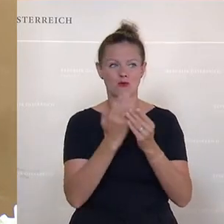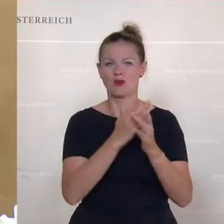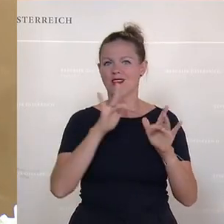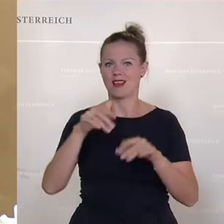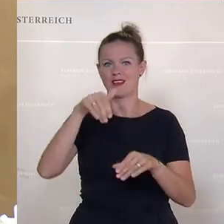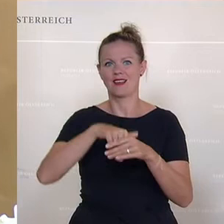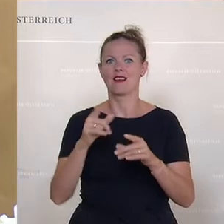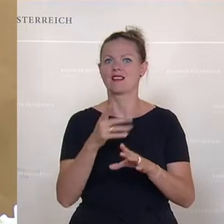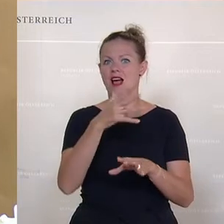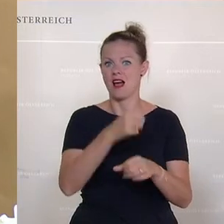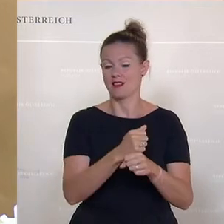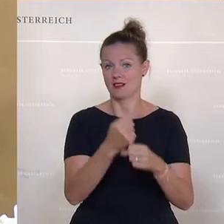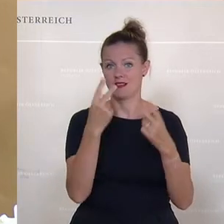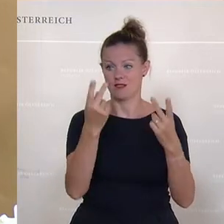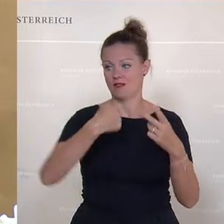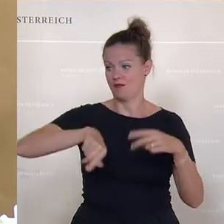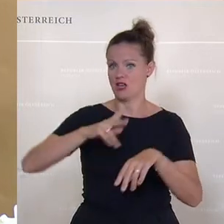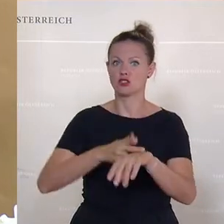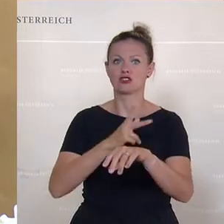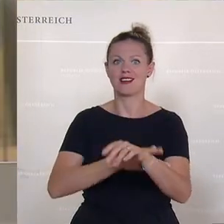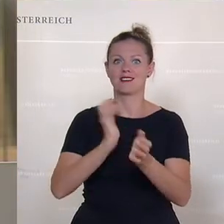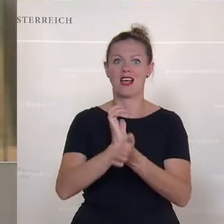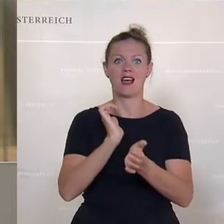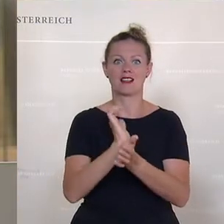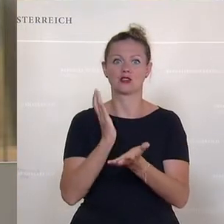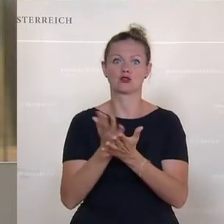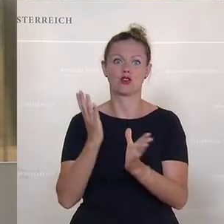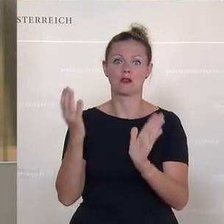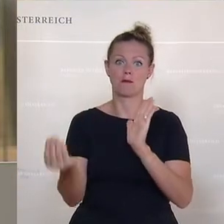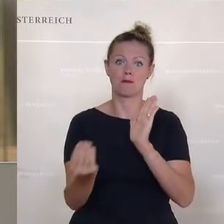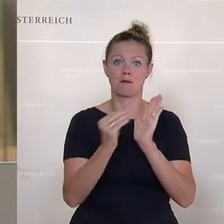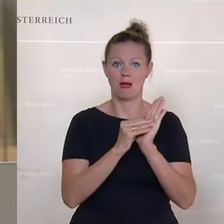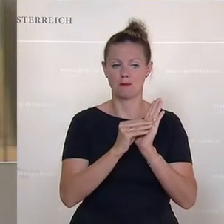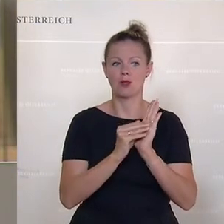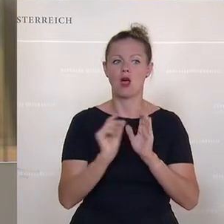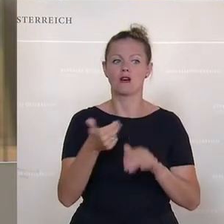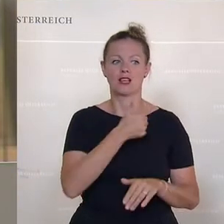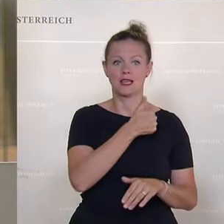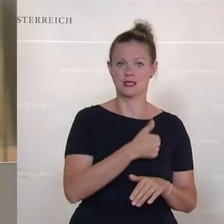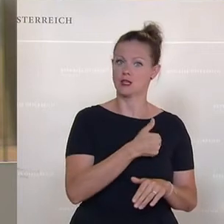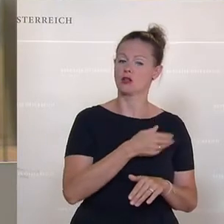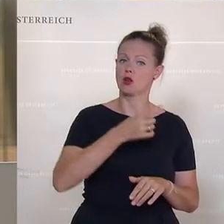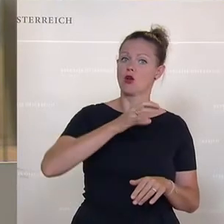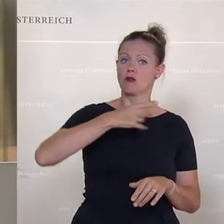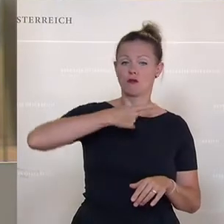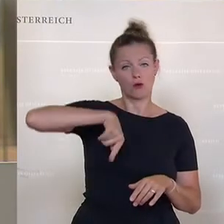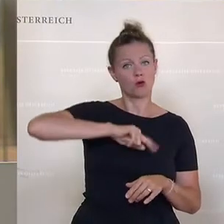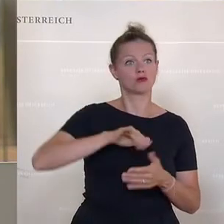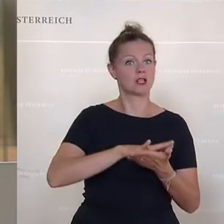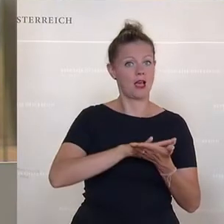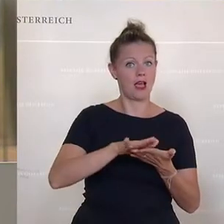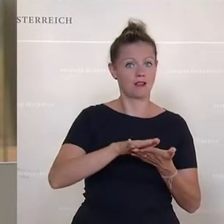mit unseren staatlichen Anleihen vorkommen. Das macht es für uns einerseits sehr, sehr leicht, auch unsere